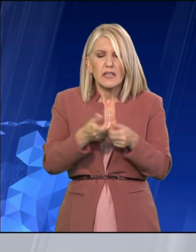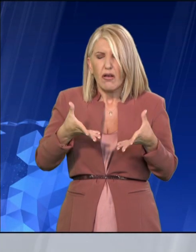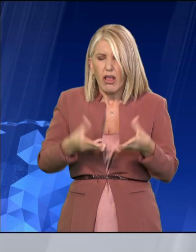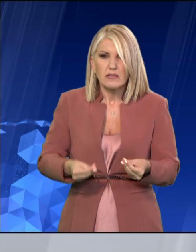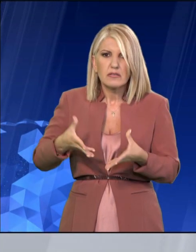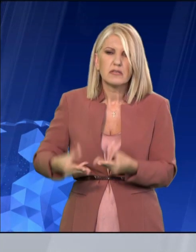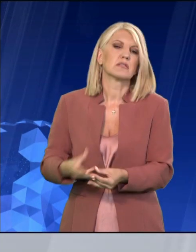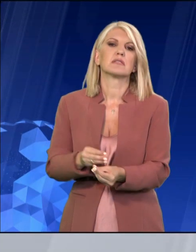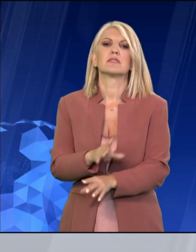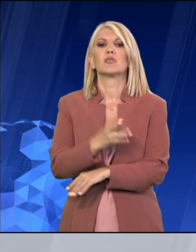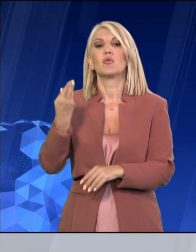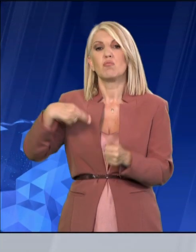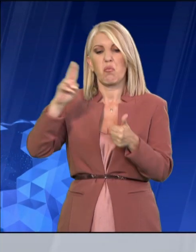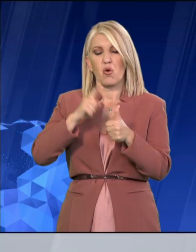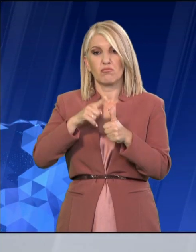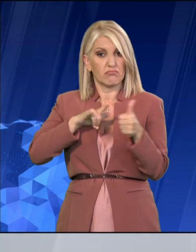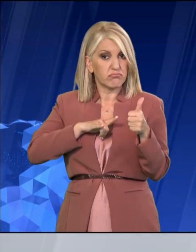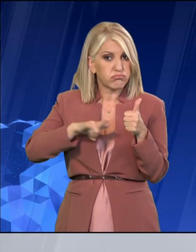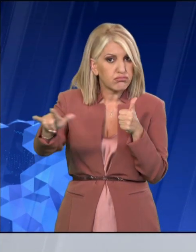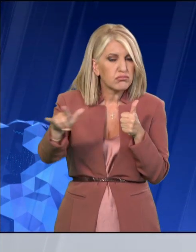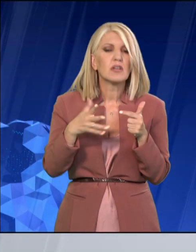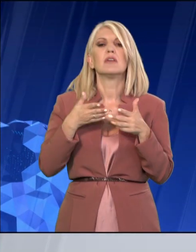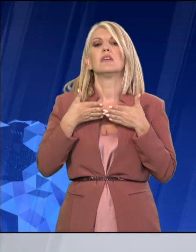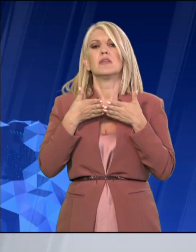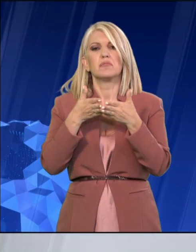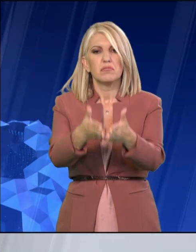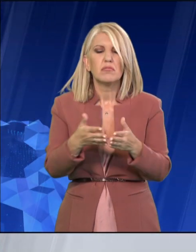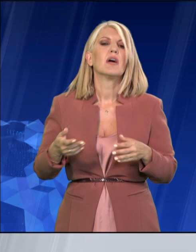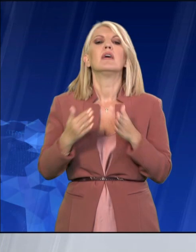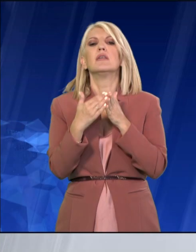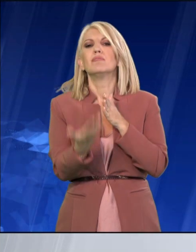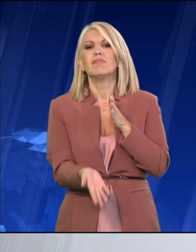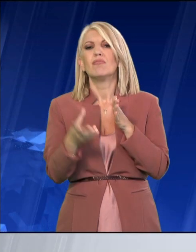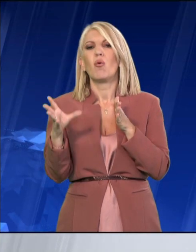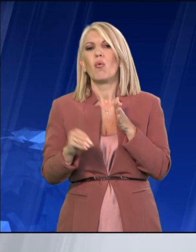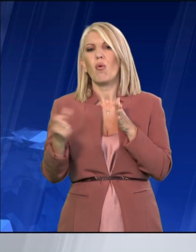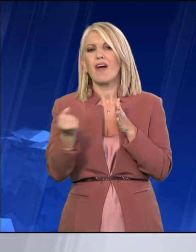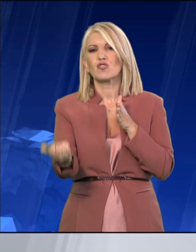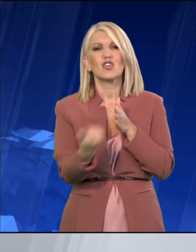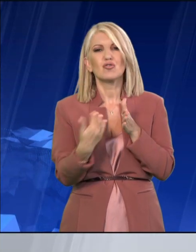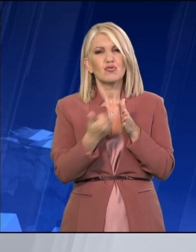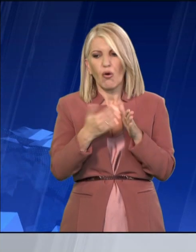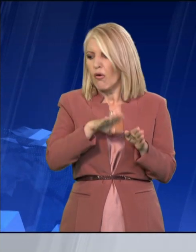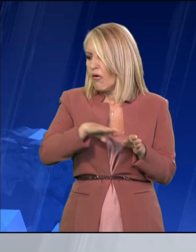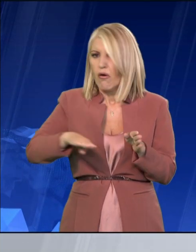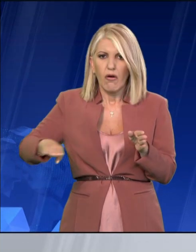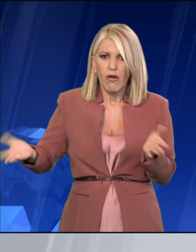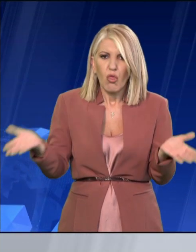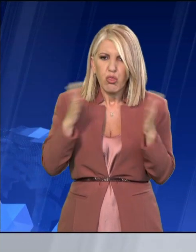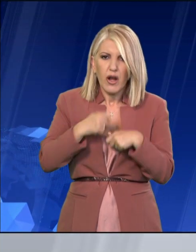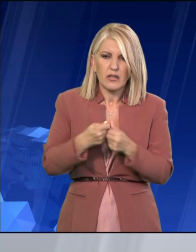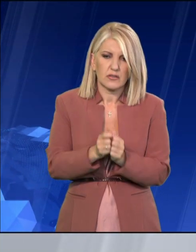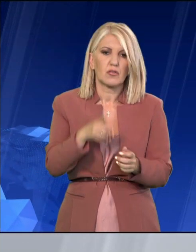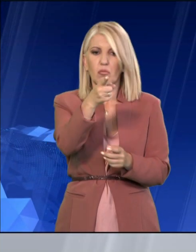αεροπορικές θέσεις, είτε σε καμπίνες, είτε στα γκαράς για μεταφορά αυτοκίνητου. Είναι τα έξοδα στο καράβι, είναι το ξενοδοχείο,